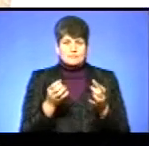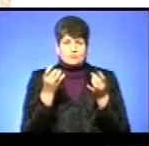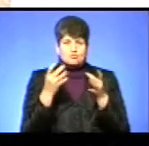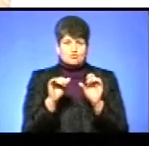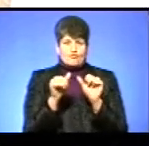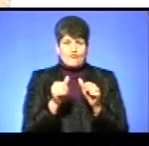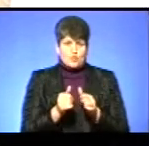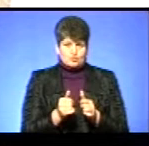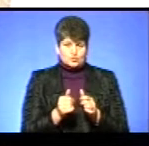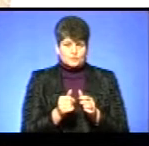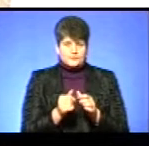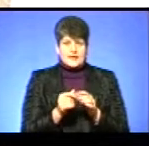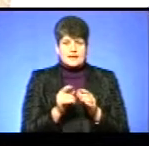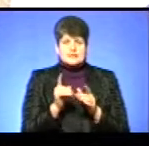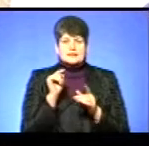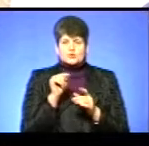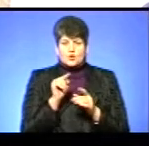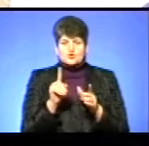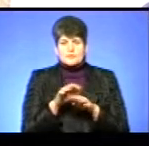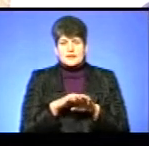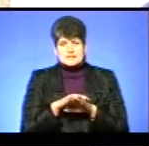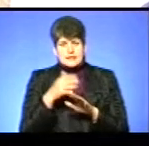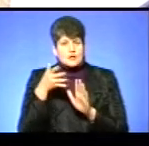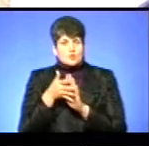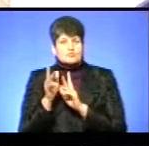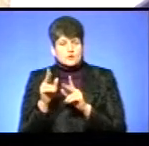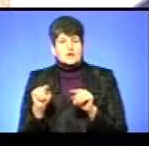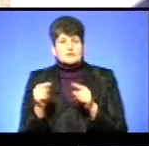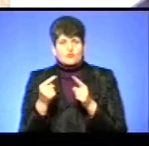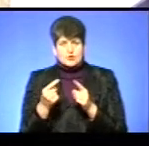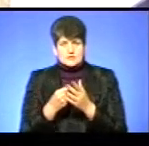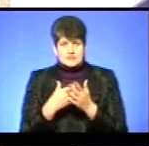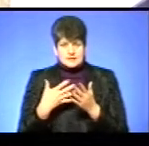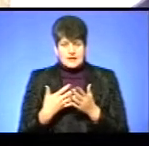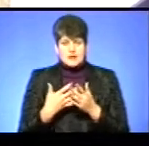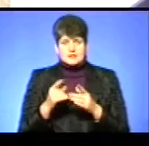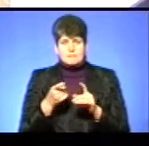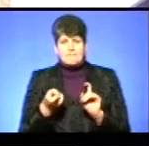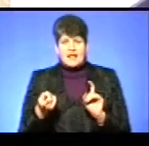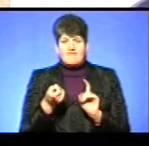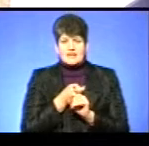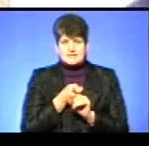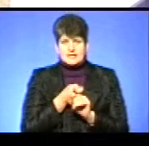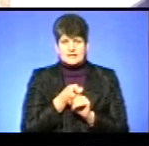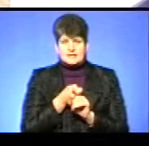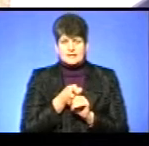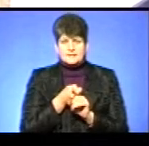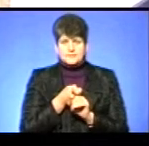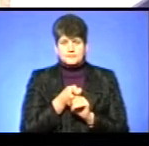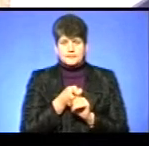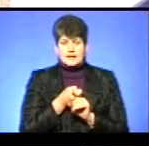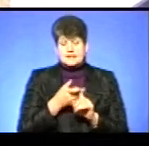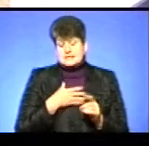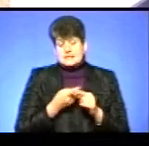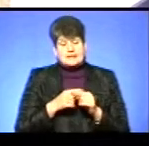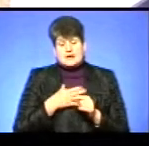формулу для того, щоб і населення розуміло, як утворюється тариф. Тобто прив'язати, на думку перевізники, це наша суб